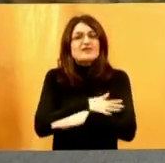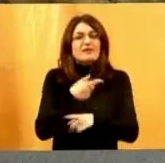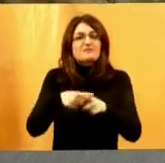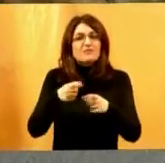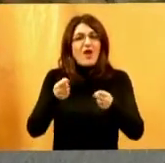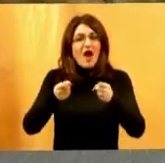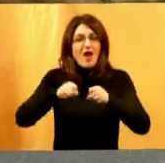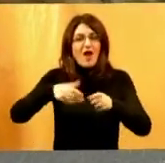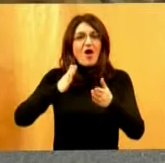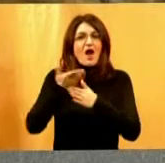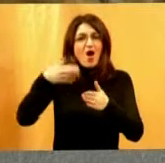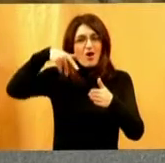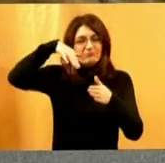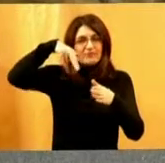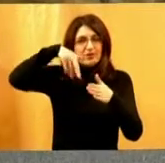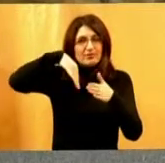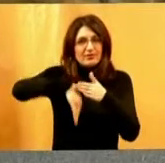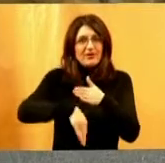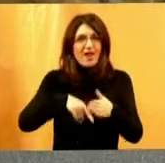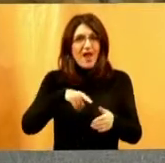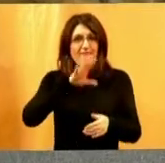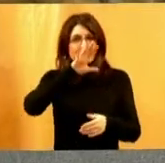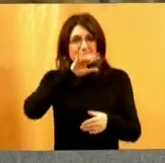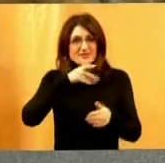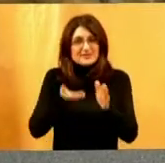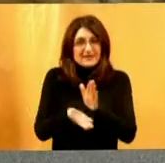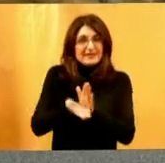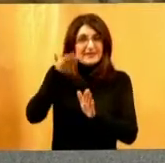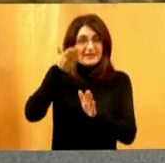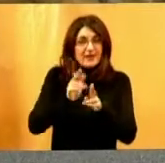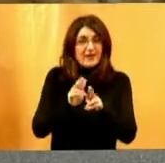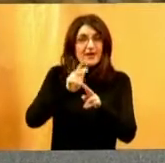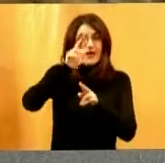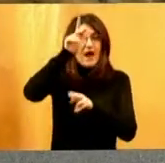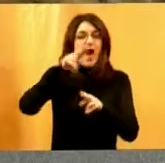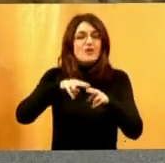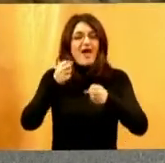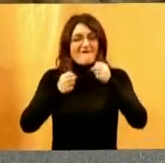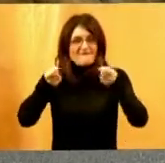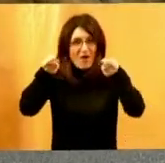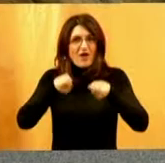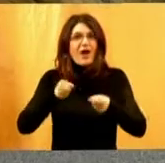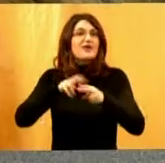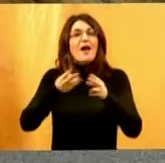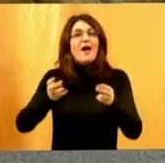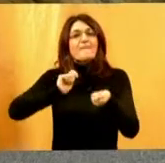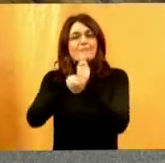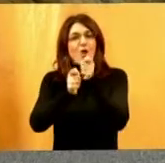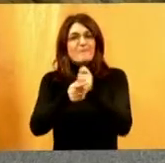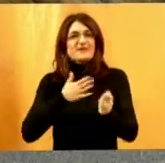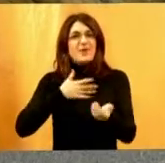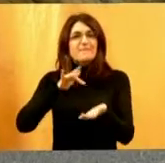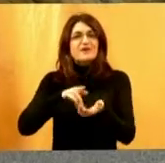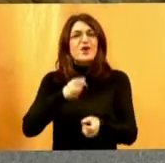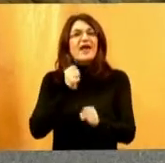volan spušta. Kada se ksanta bude podizala po tim stepenicama, onda će i volan se mijenjati položaj. Dakle,